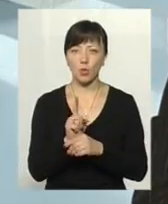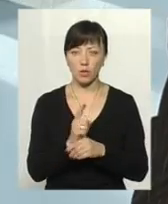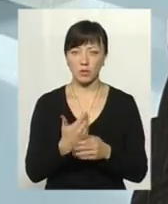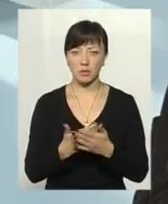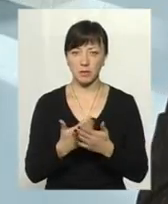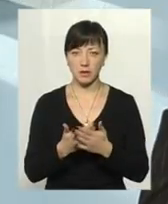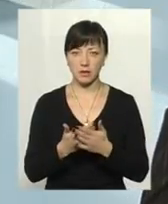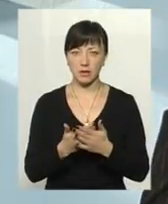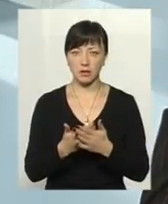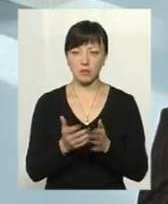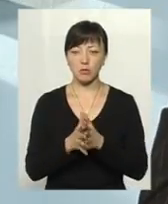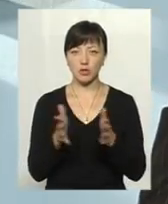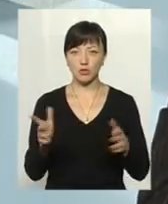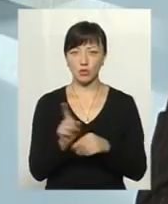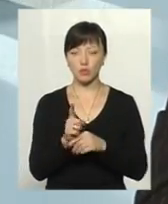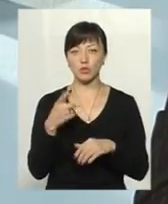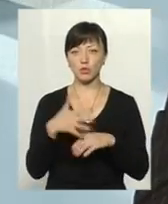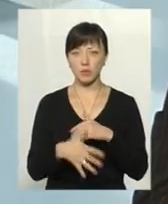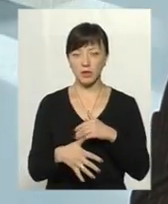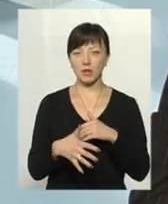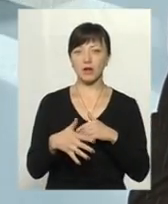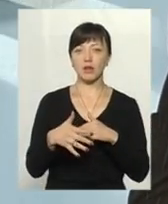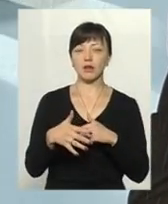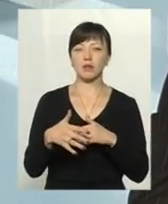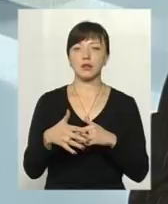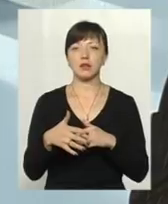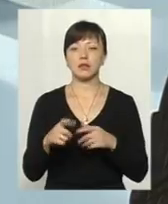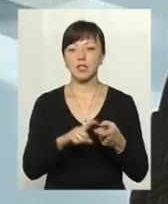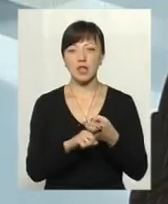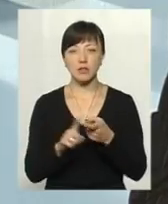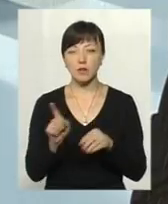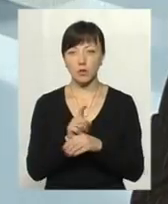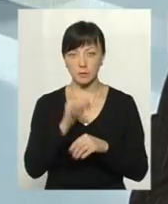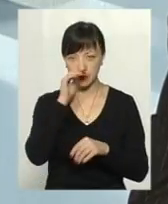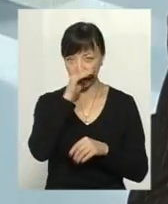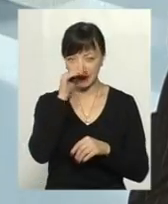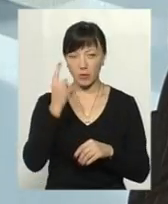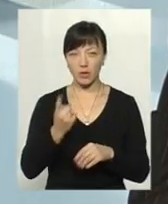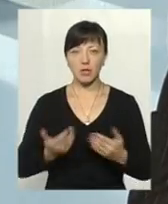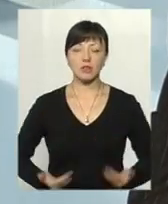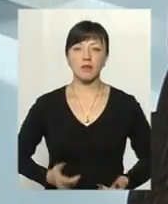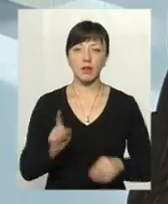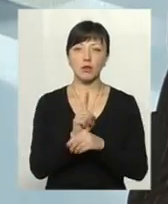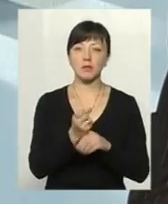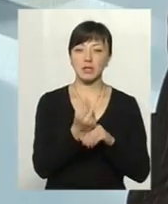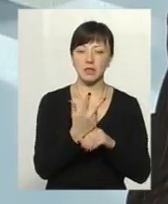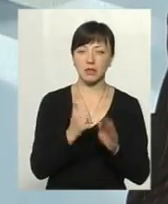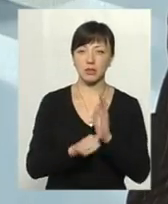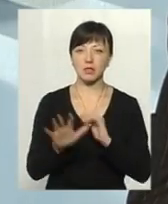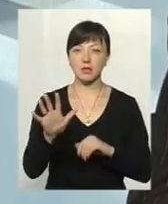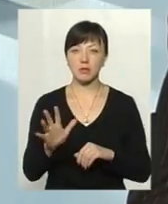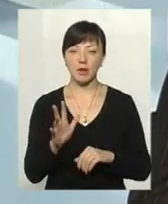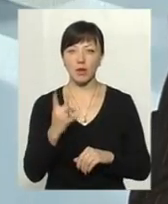Тобто, більшу норму. Зрозуміло, що вона нараховується від залежності від норм. Якщо вона одна живе, то норма йде 13,65